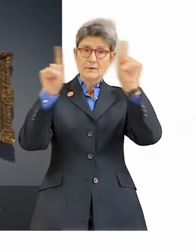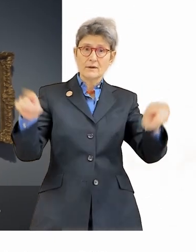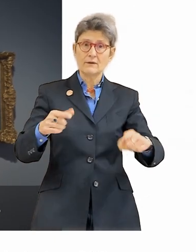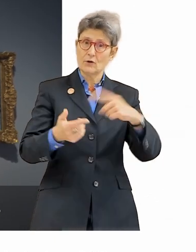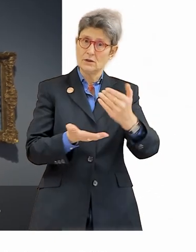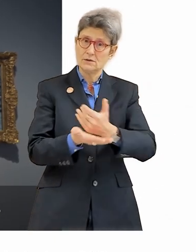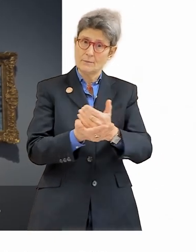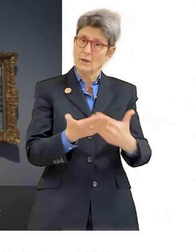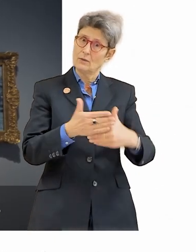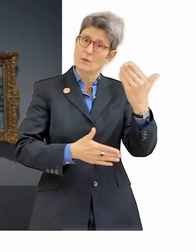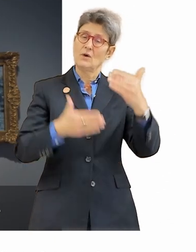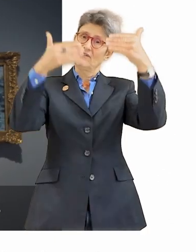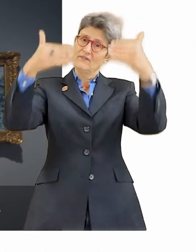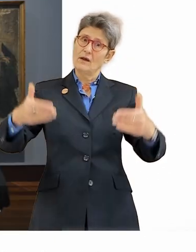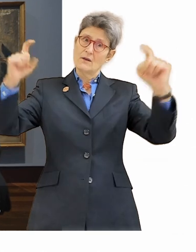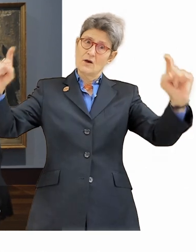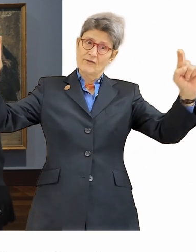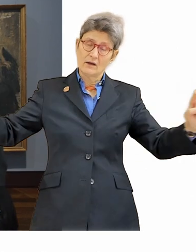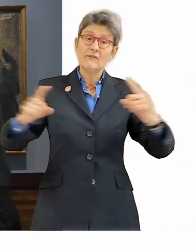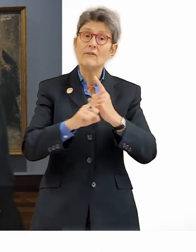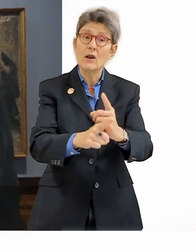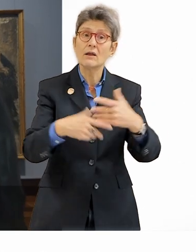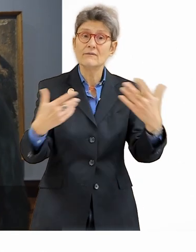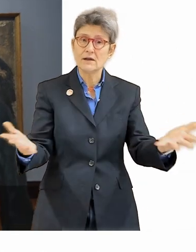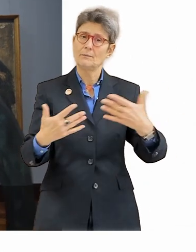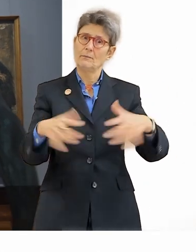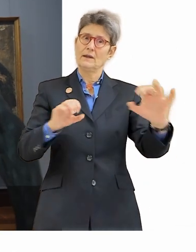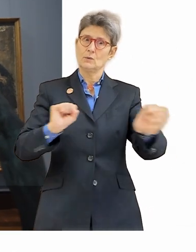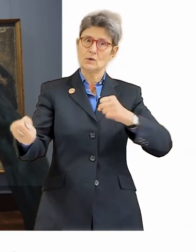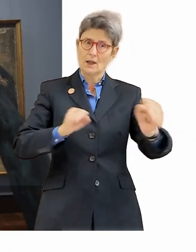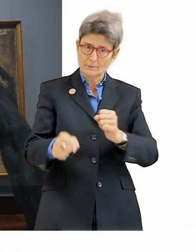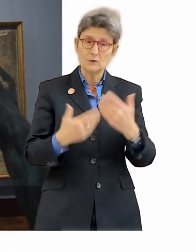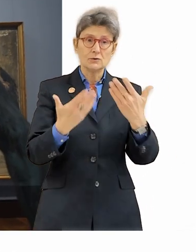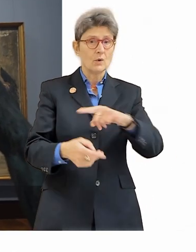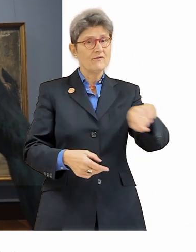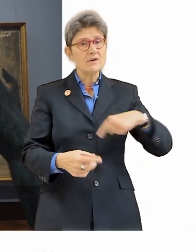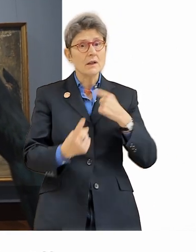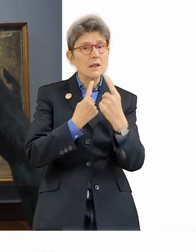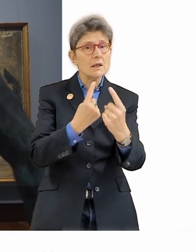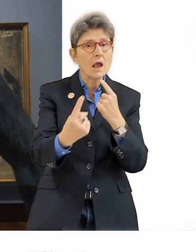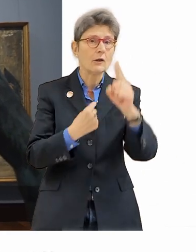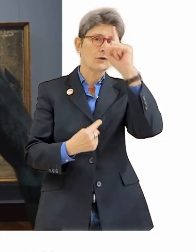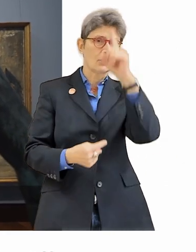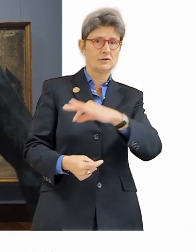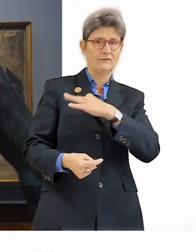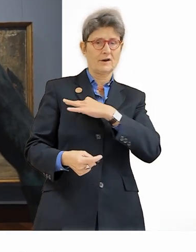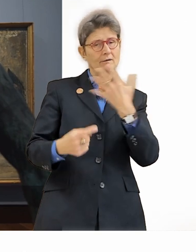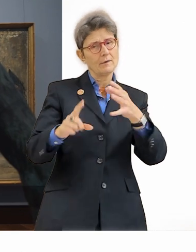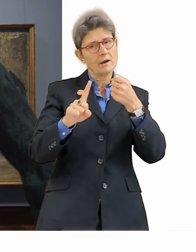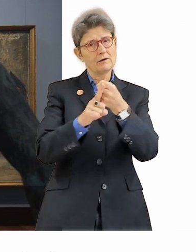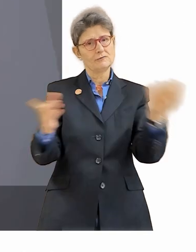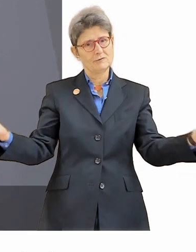dynamisiert und sie in völlig neuen Konstellationen an die Wand gebracht und auf diese Art und Weise einen Dialog zwischen Deutschland und Frankreich eröffnet.